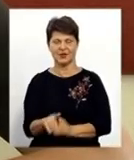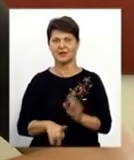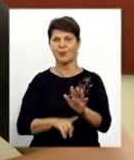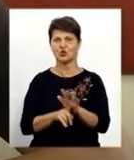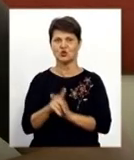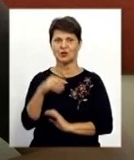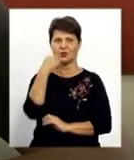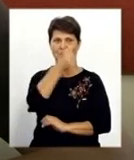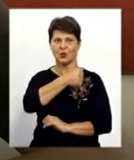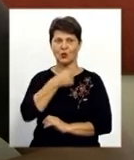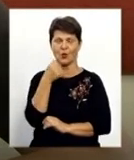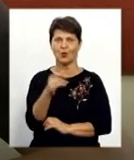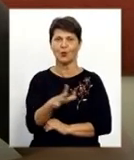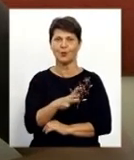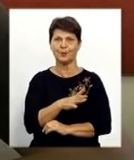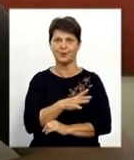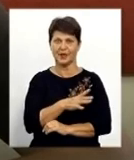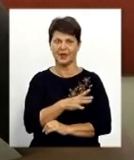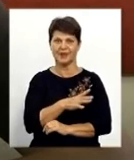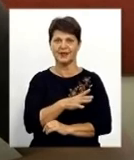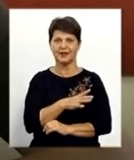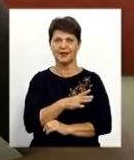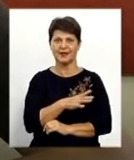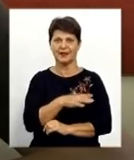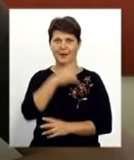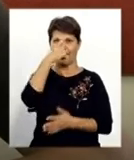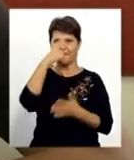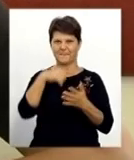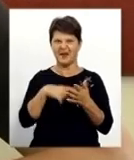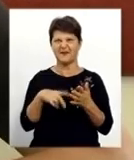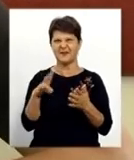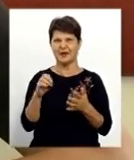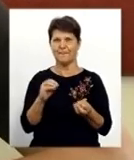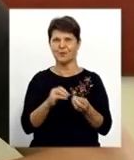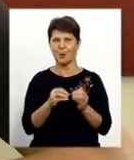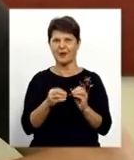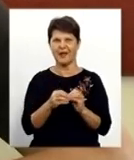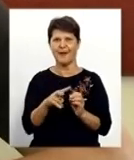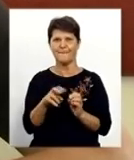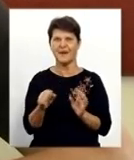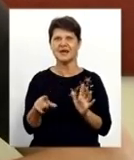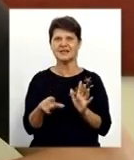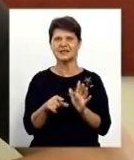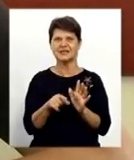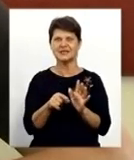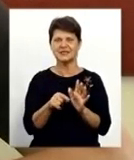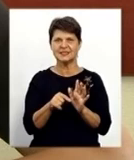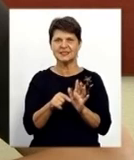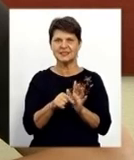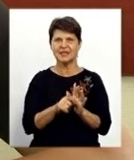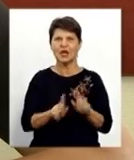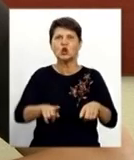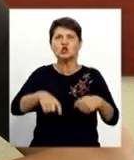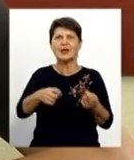року була певна проблема з друком та доставкою